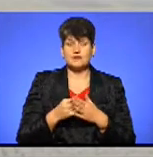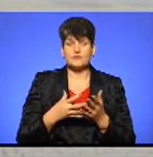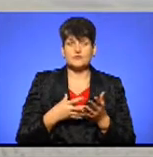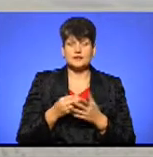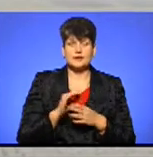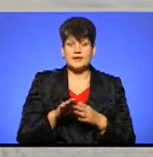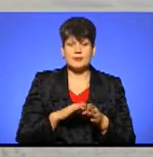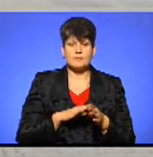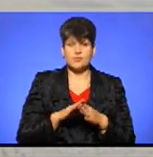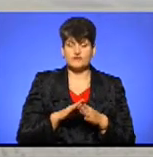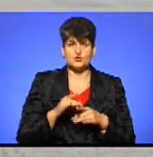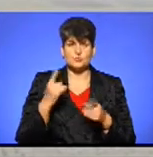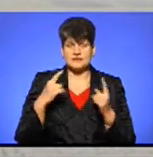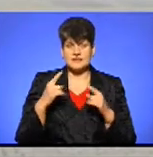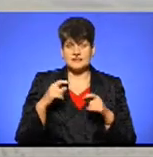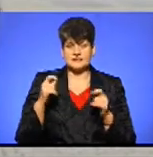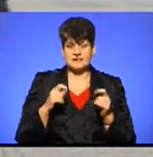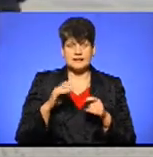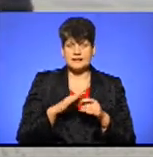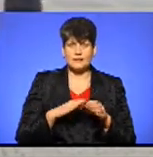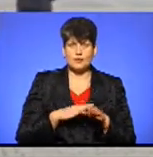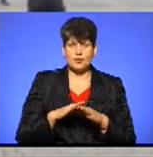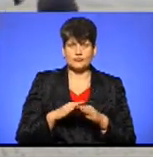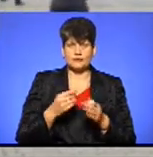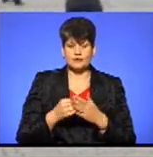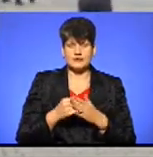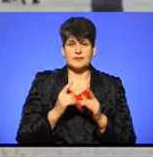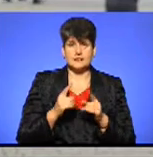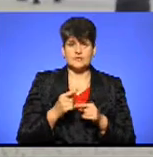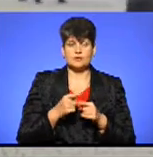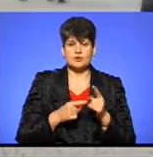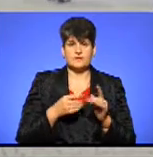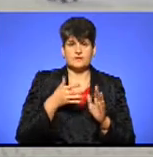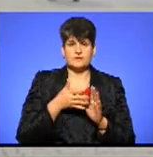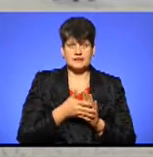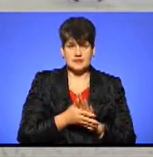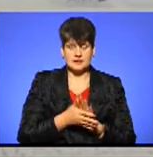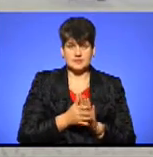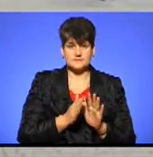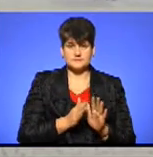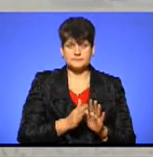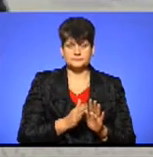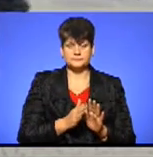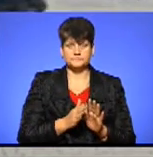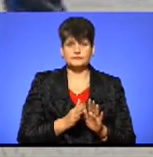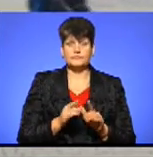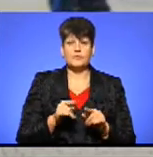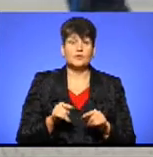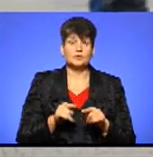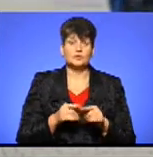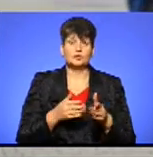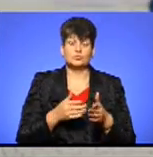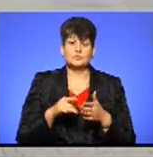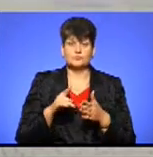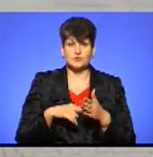не повністю мистецький фестиваль Їй, не повний бюджет, а лише половина витрат на проведення мистецького фестивалю. Тому ми